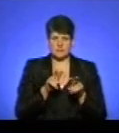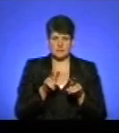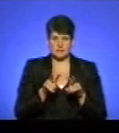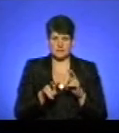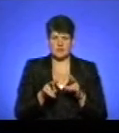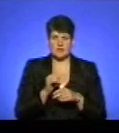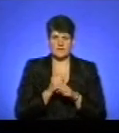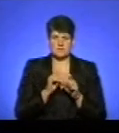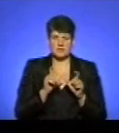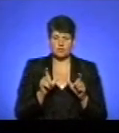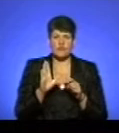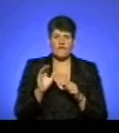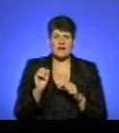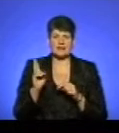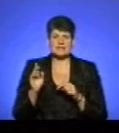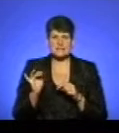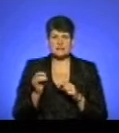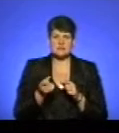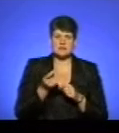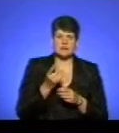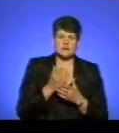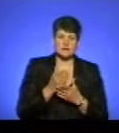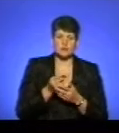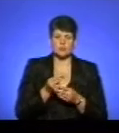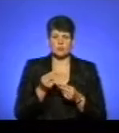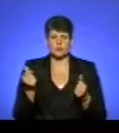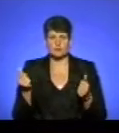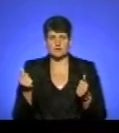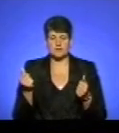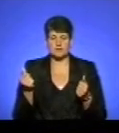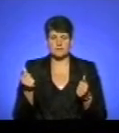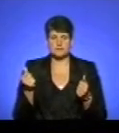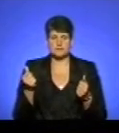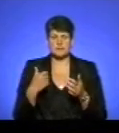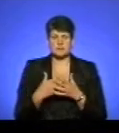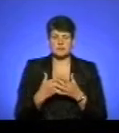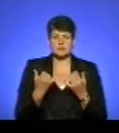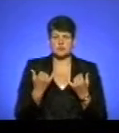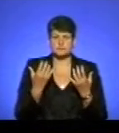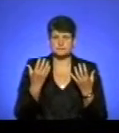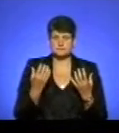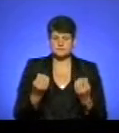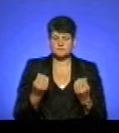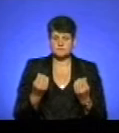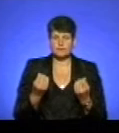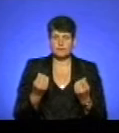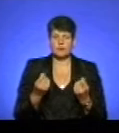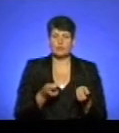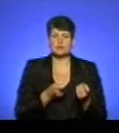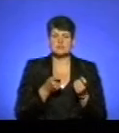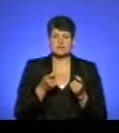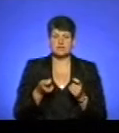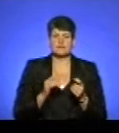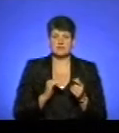ринок, тому що вакцина, хто з'являється, то зникає з мережі. Наприклад, на сьогодні в постачальників фірм